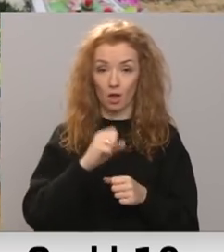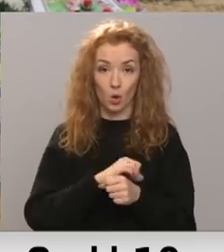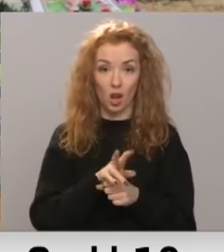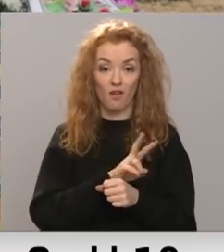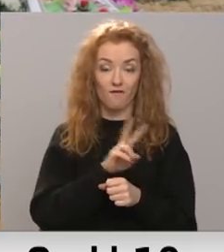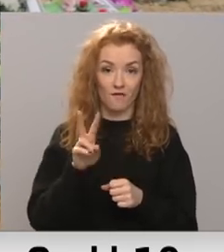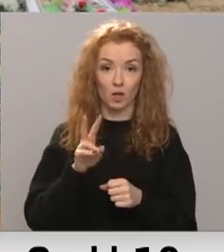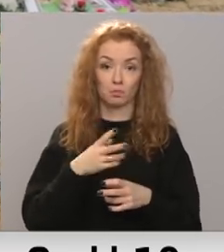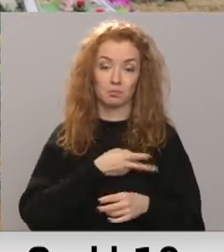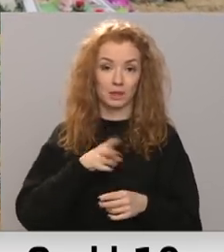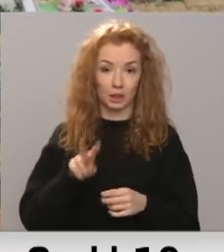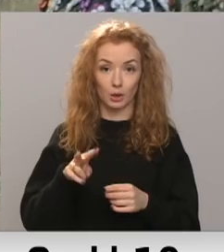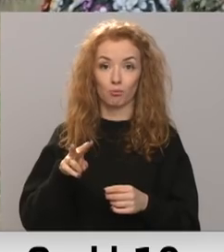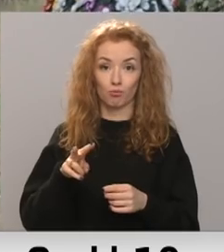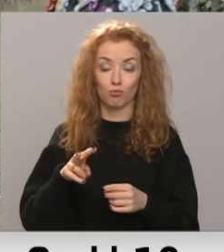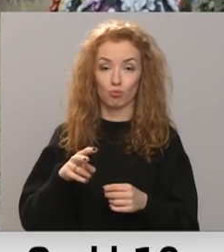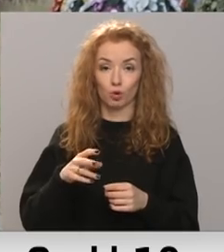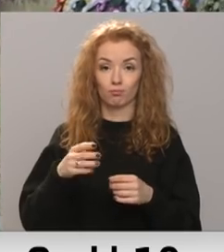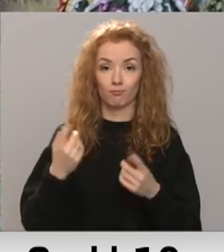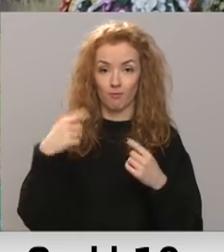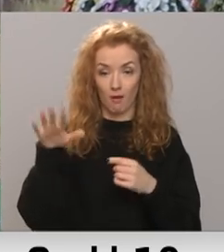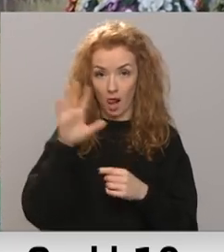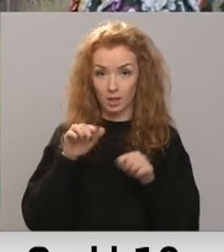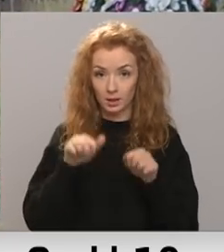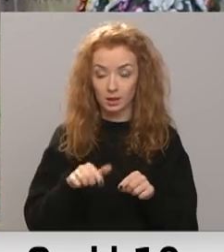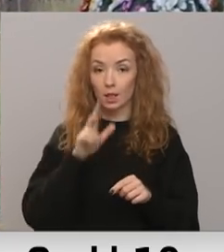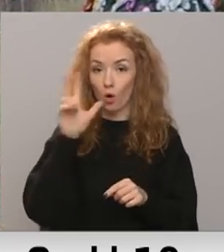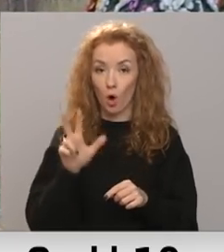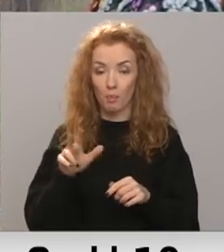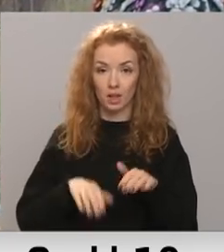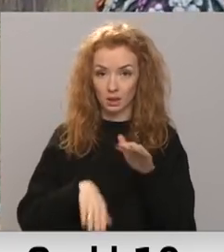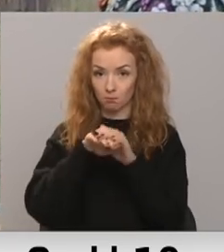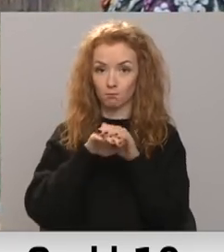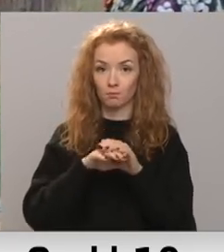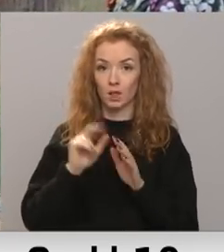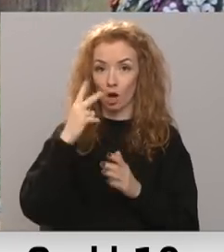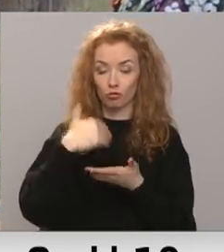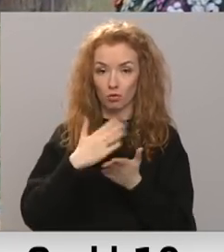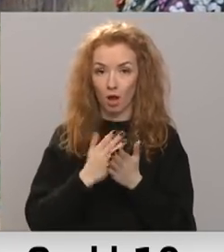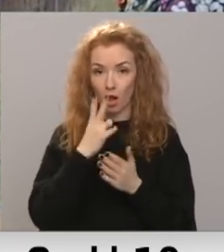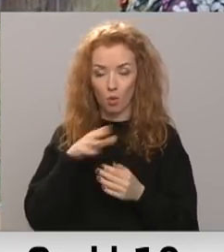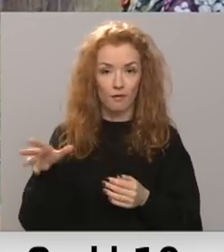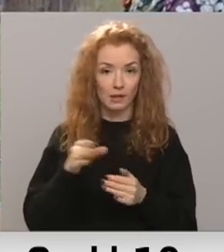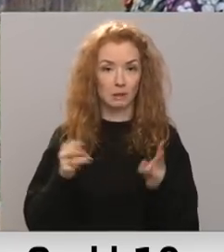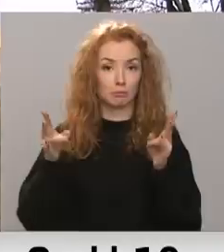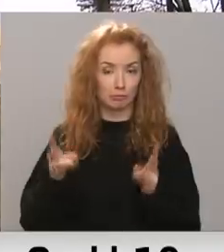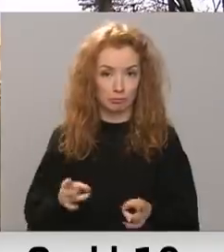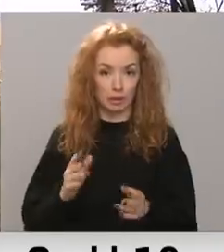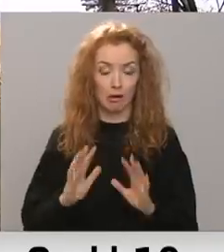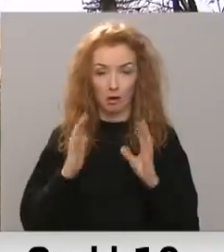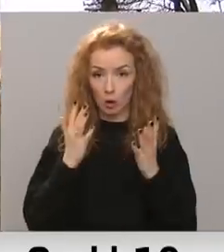mirstības statistiku valstī, dažās dienās mirstība Daugavpilī sasniedza gan darīs treždaļu. No visiem letālajiem gadījumiem.